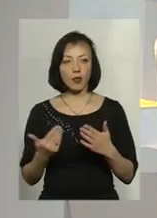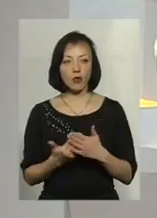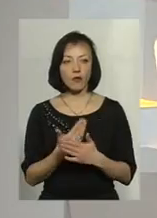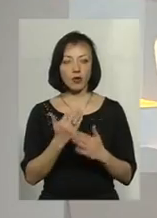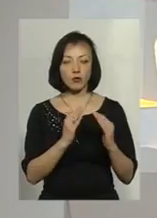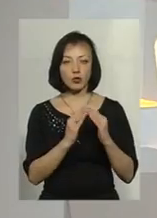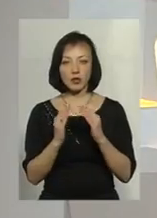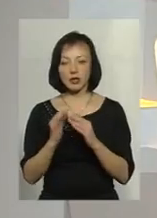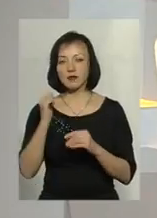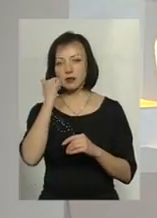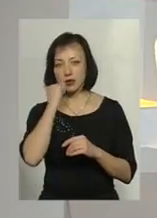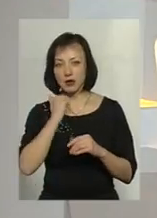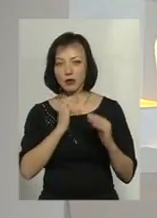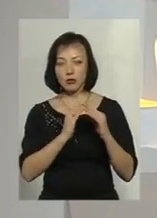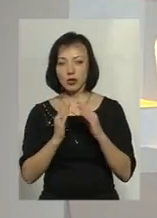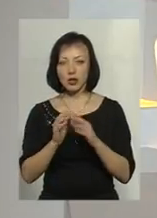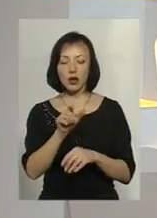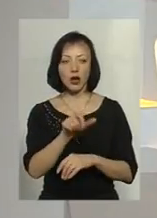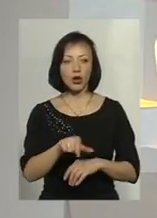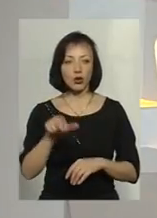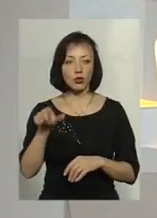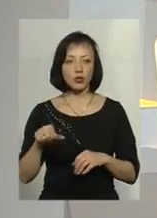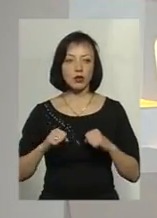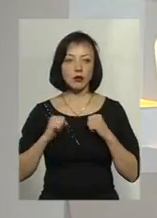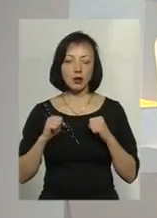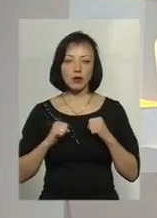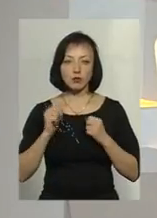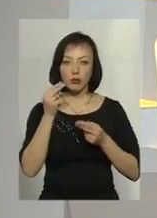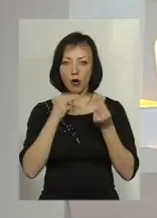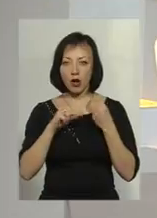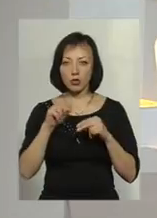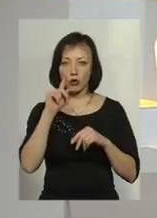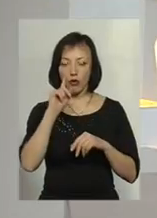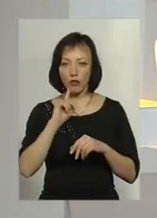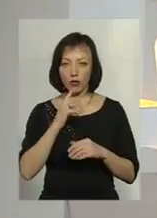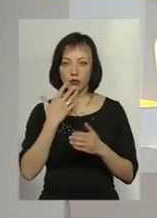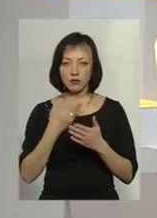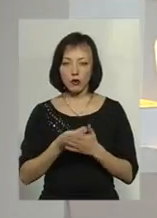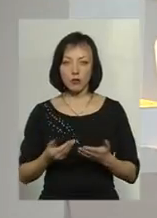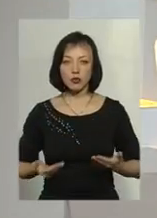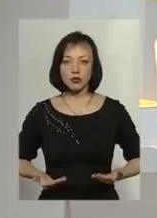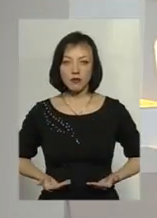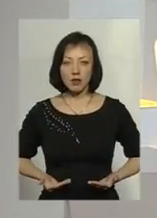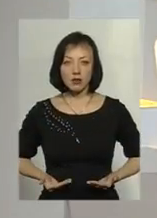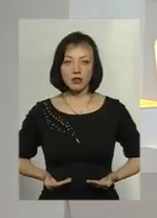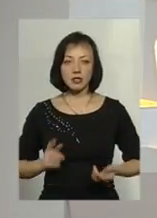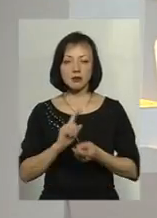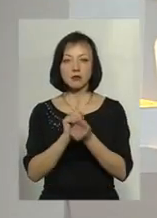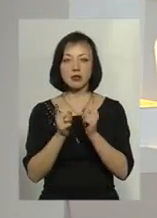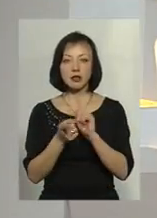будинках та і в старих будинках, люди, намагаючись покращити комфорт свого проживання, змінити